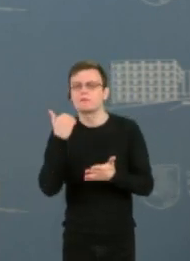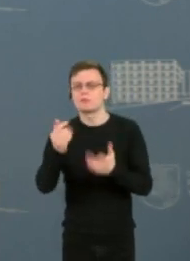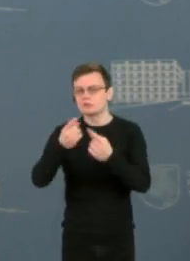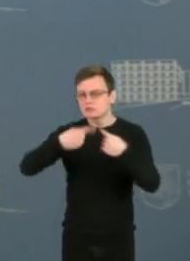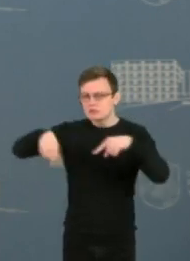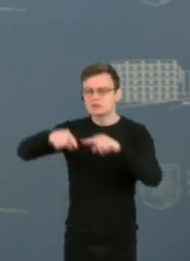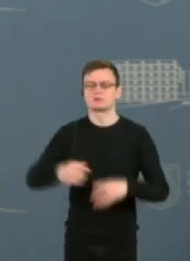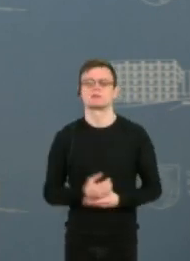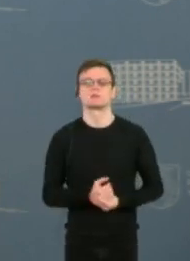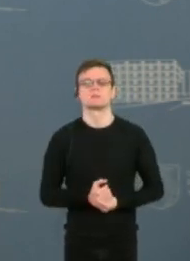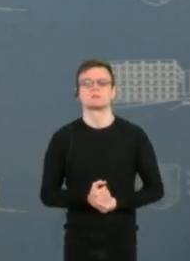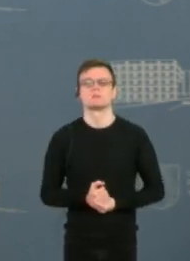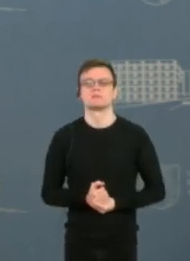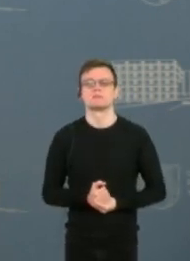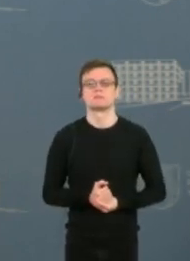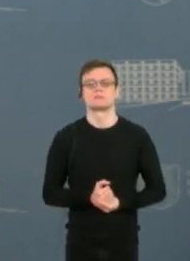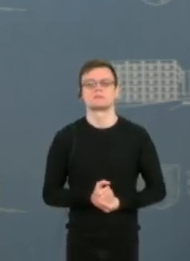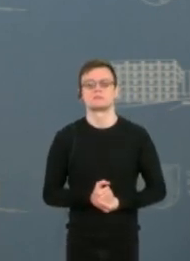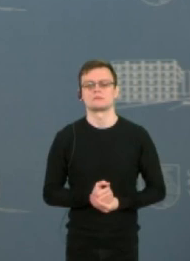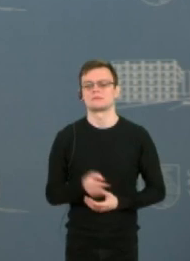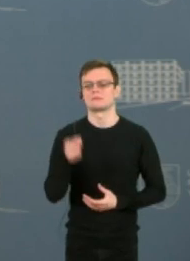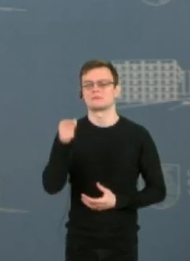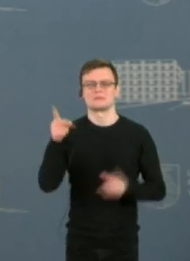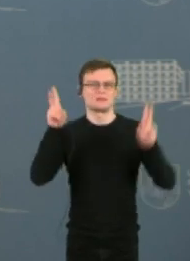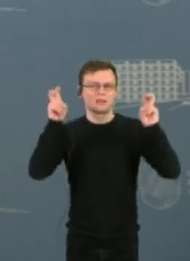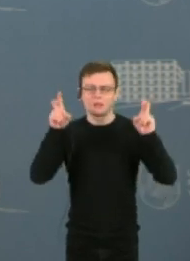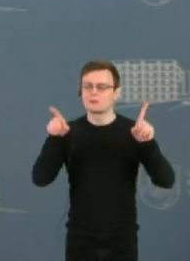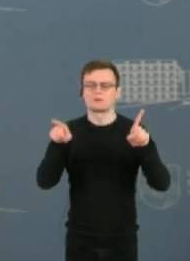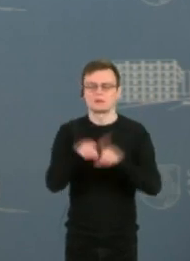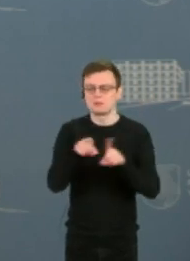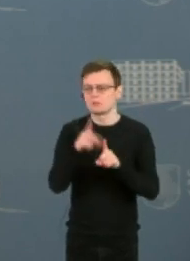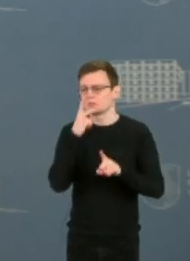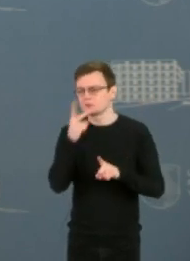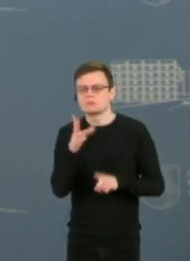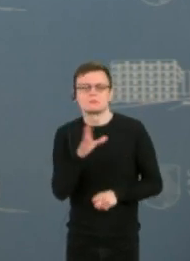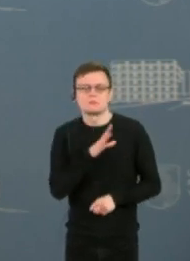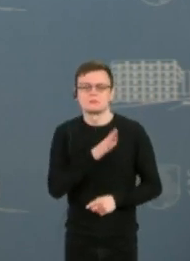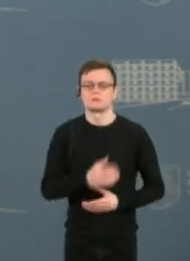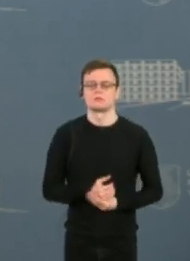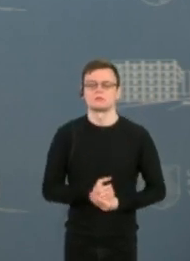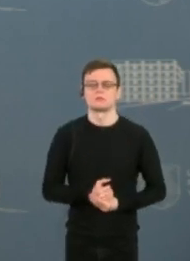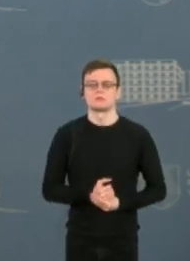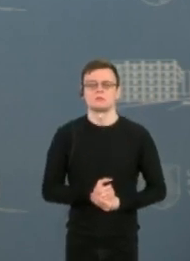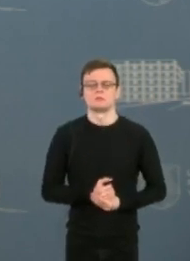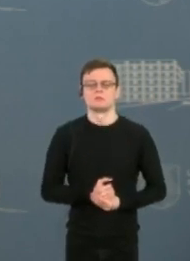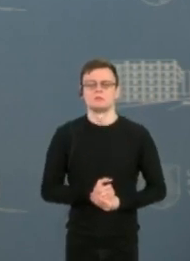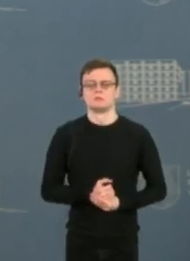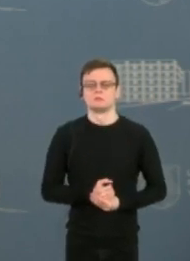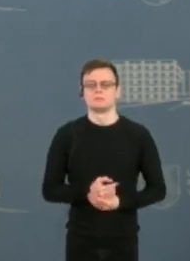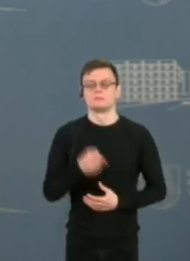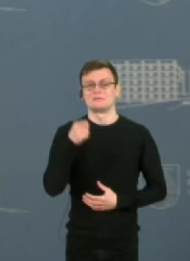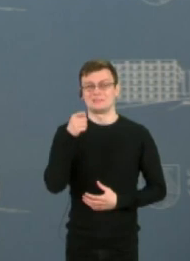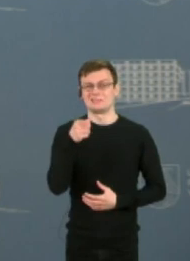Tai mes palietame be abejo ir šią temą. Tai yra pandemija, tai yra